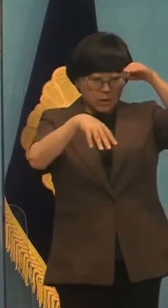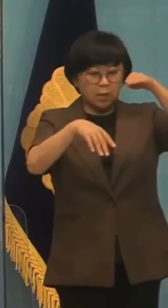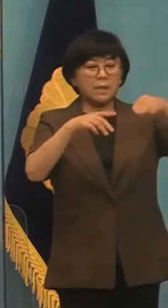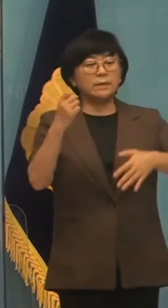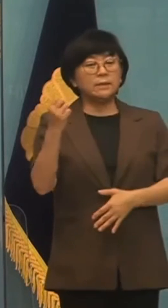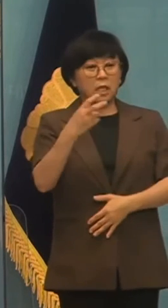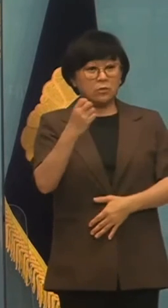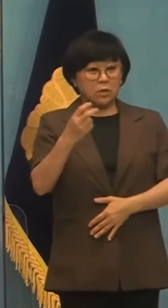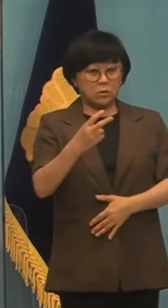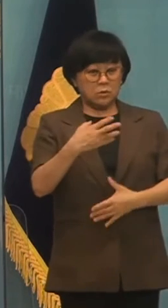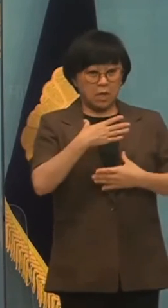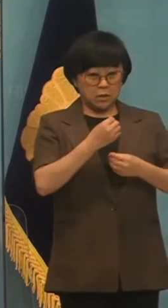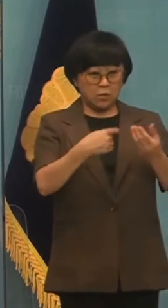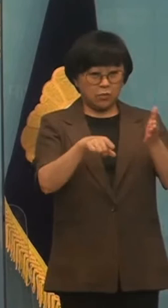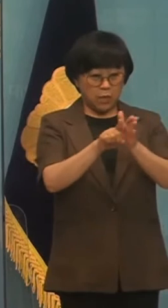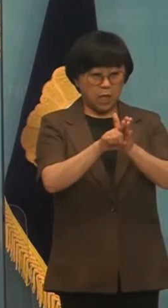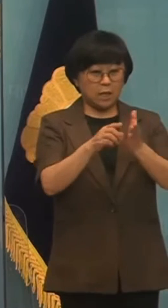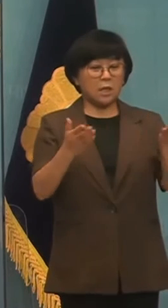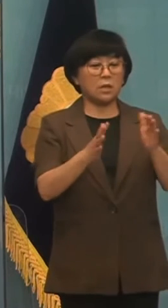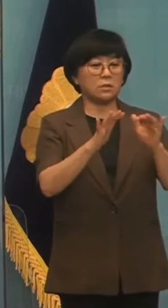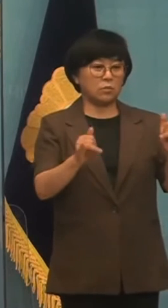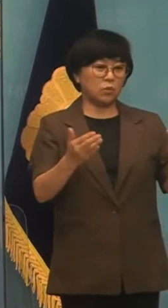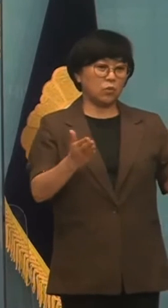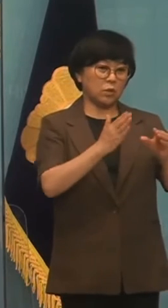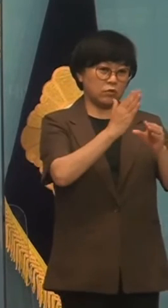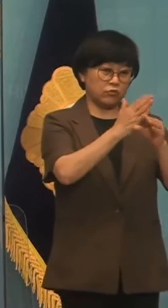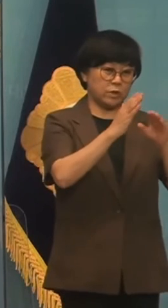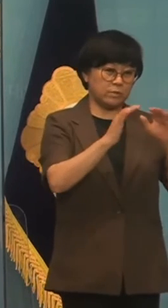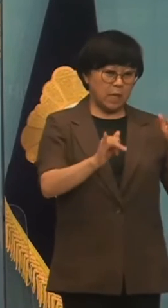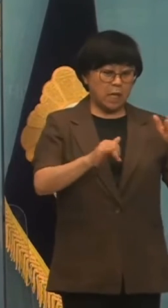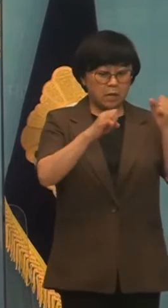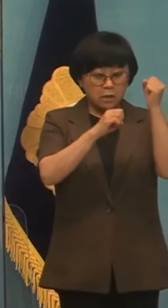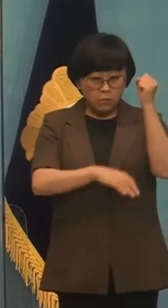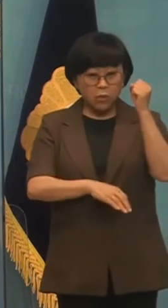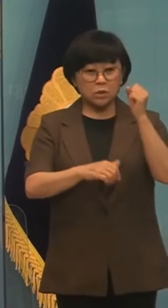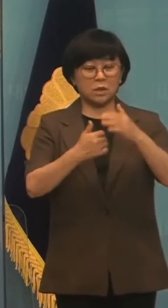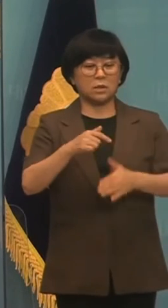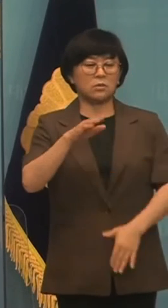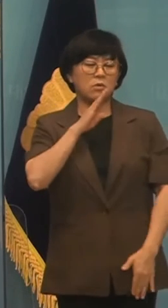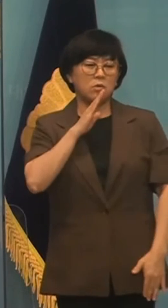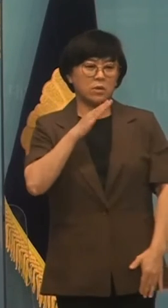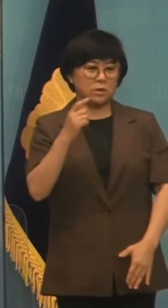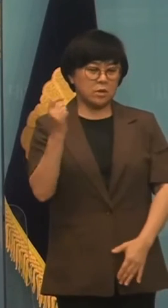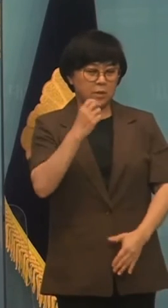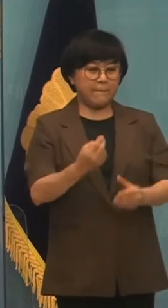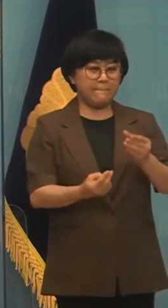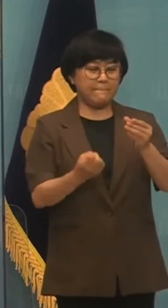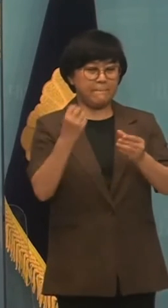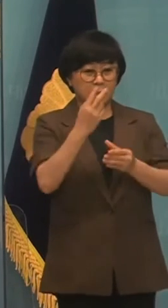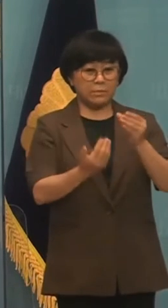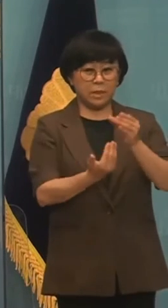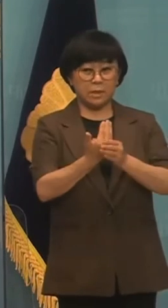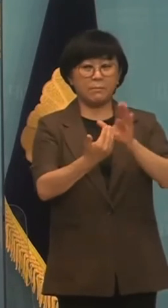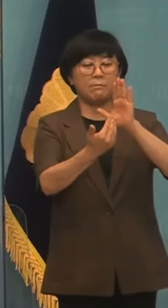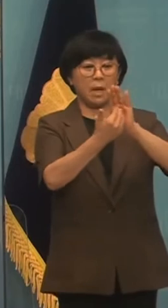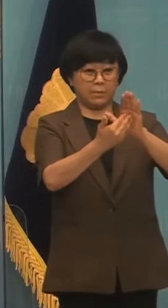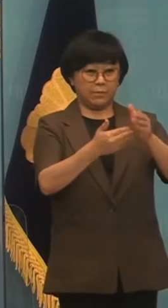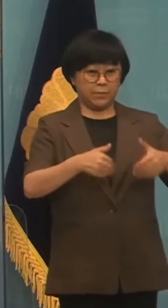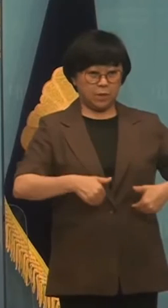확보를 위해 현장에서 일하고 있는 노동자 중심의 근본적이고 강력한 재발 방지 대책이 필요합니다.